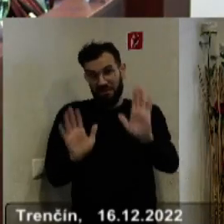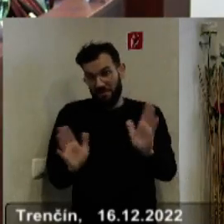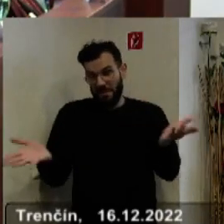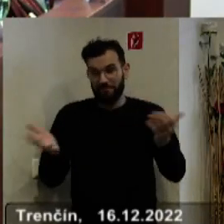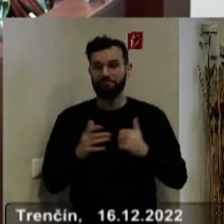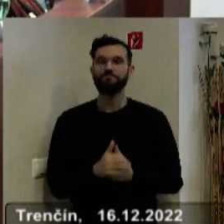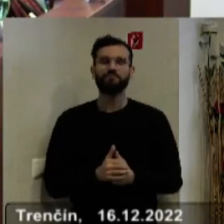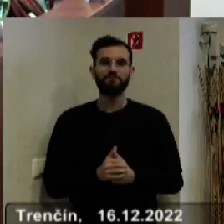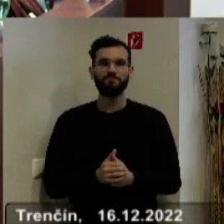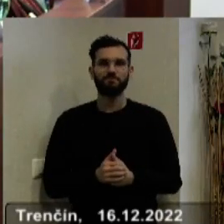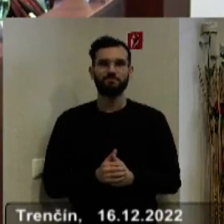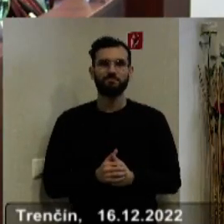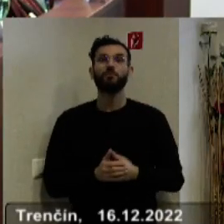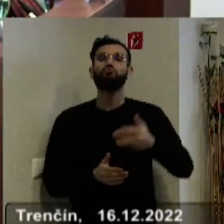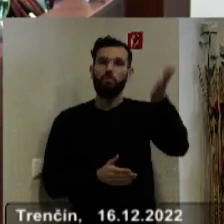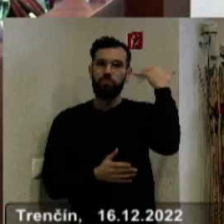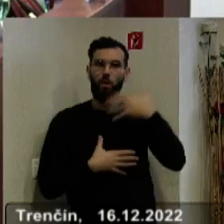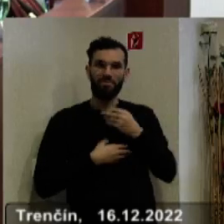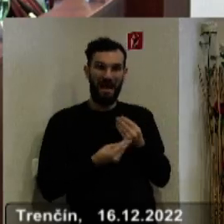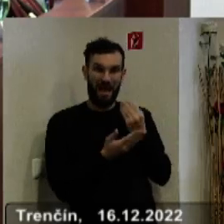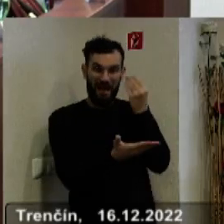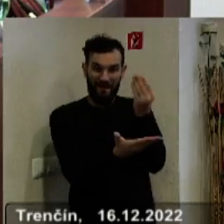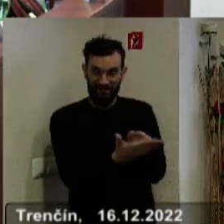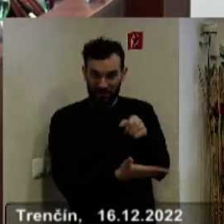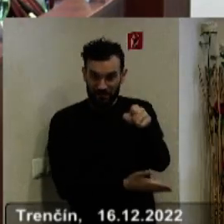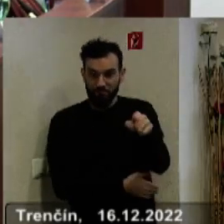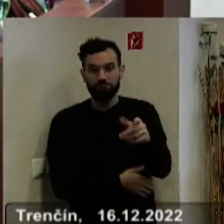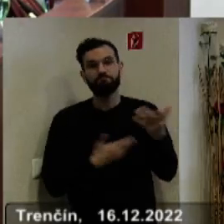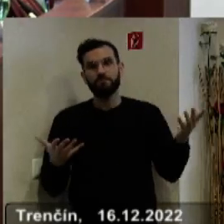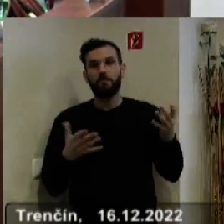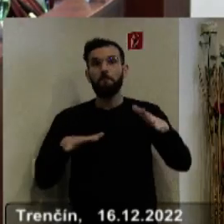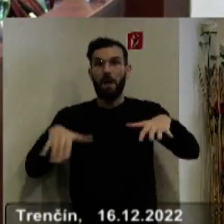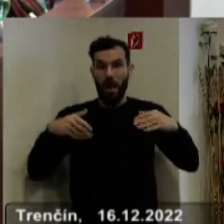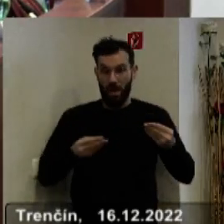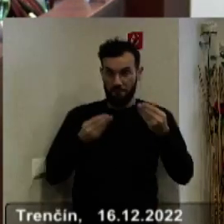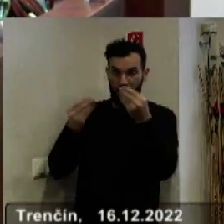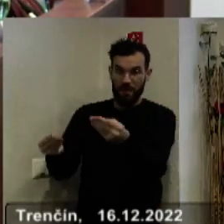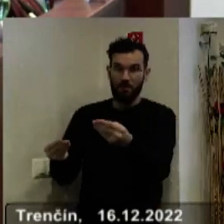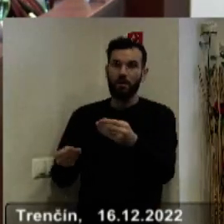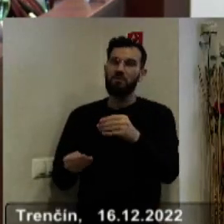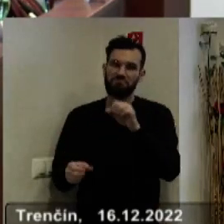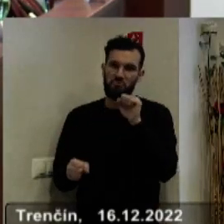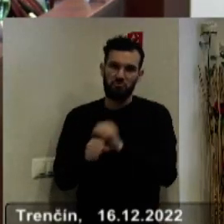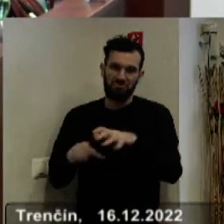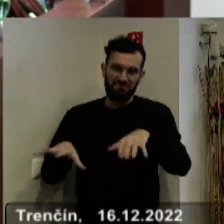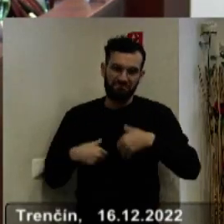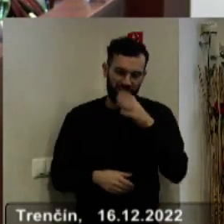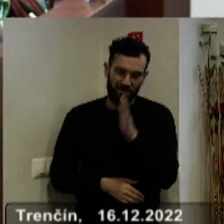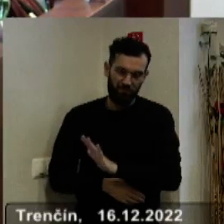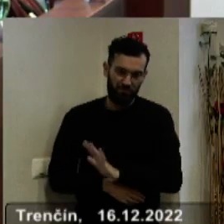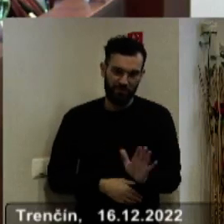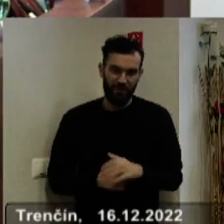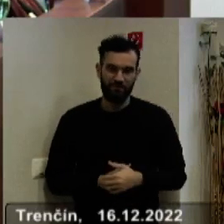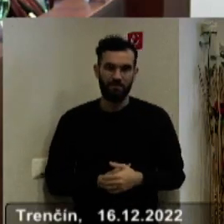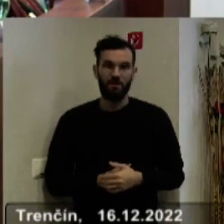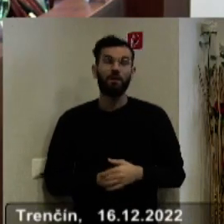rozpočet. V takom znení, ako bol teda dorokovaný a prinesený do parlamentu, tak určite schválený nebude a ak má